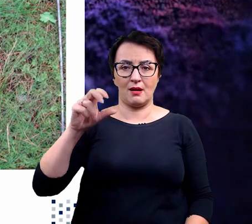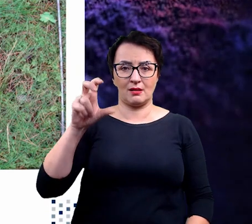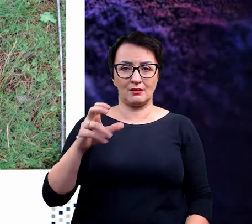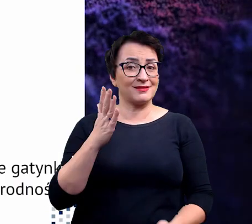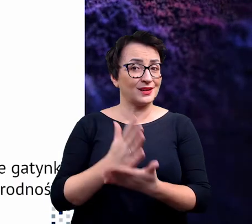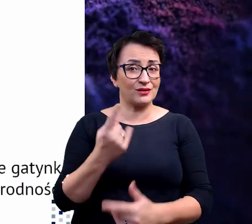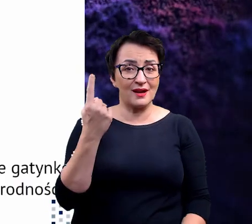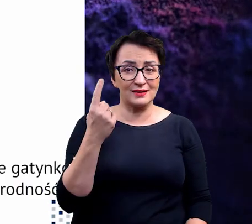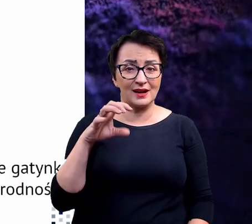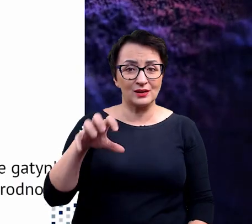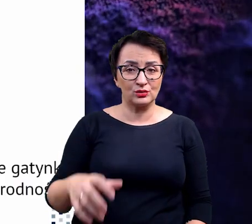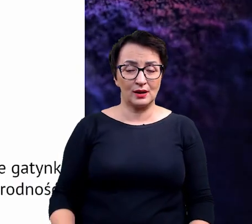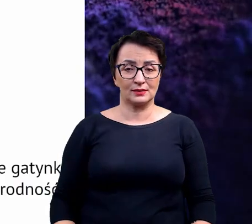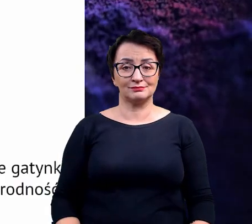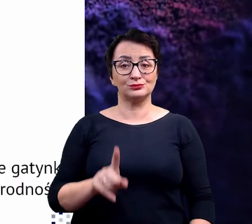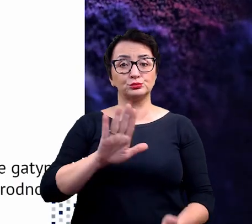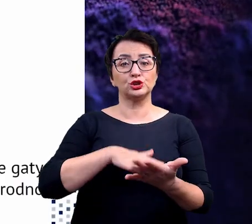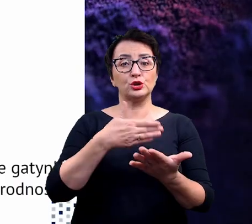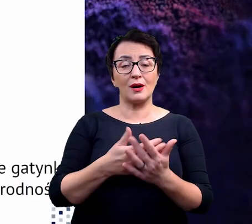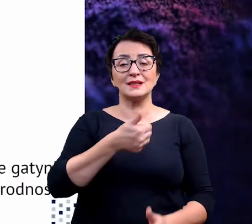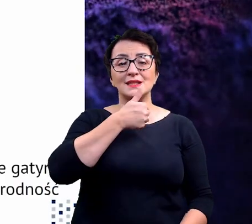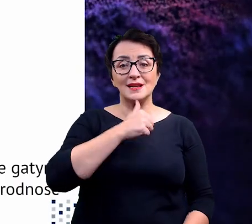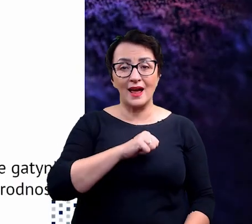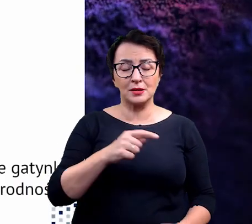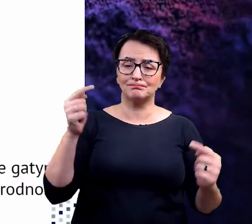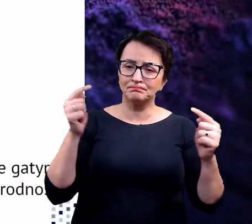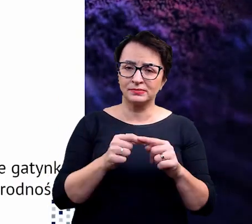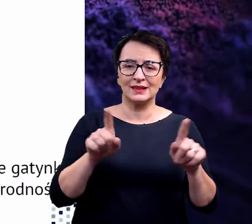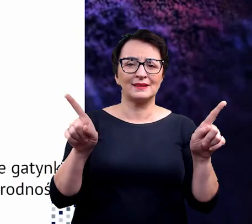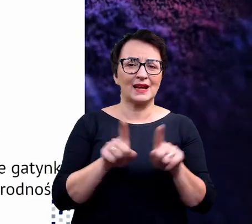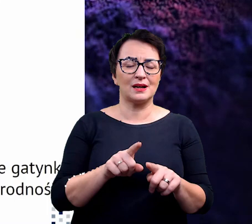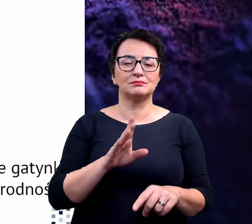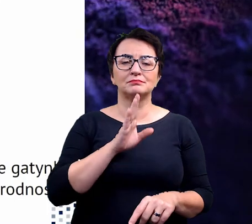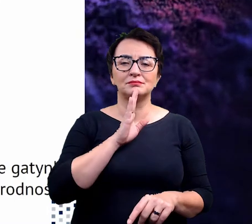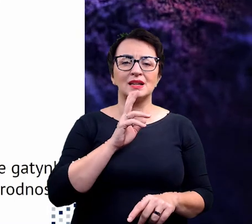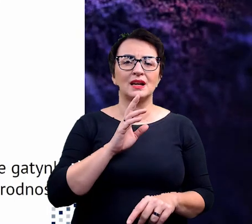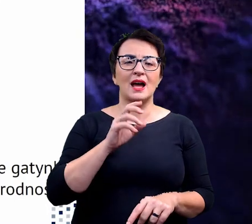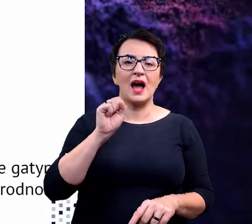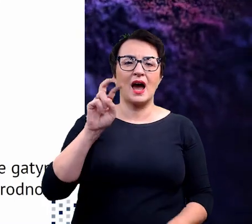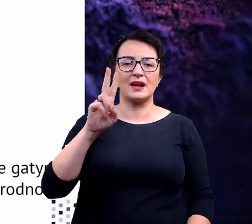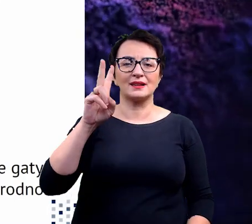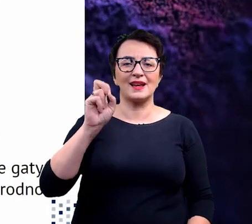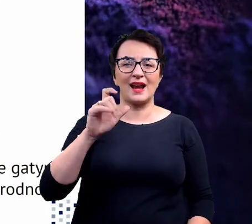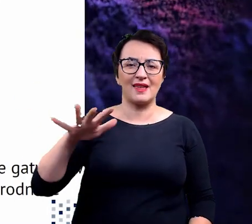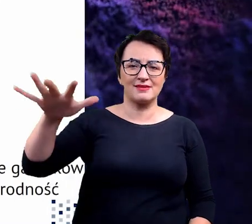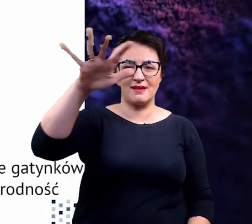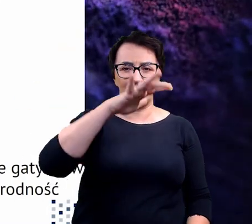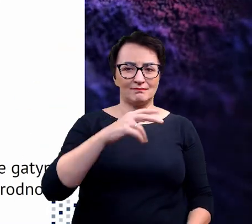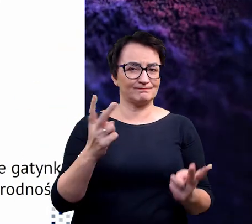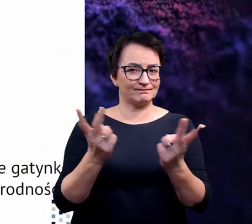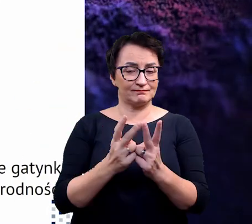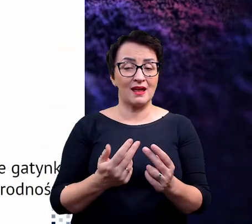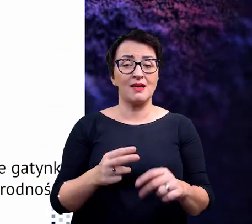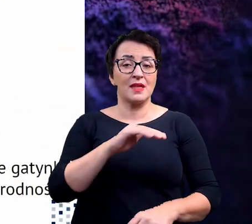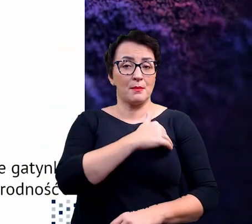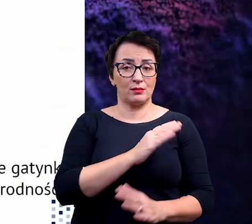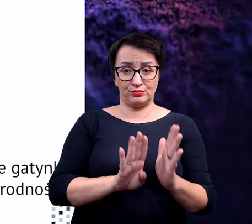zobaczyliśmy na przykładzie Islandii, odnosi się także, lub będzie się odnosić, niemal do wszystkich terenów Arktyki. Wraz ze wzrostem temperatury